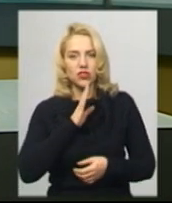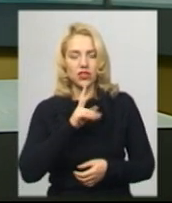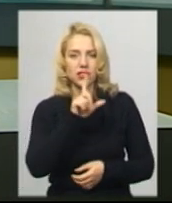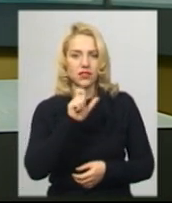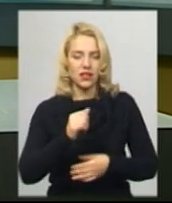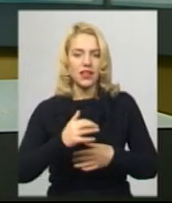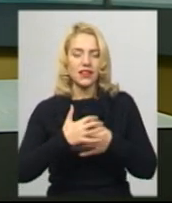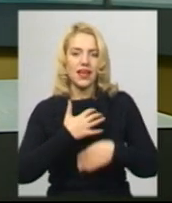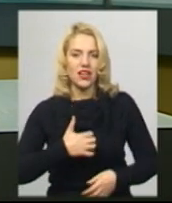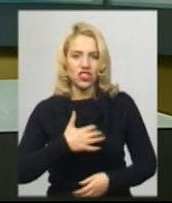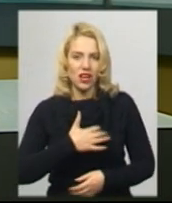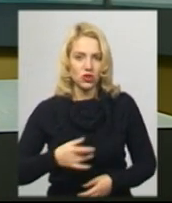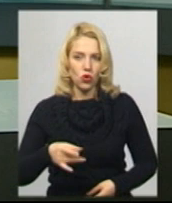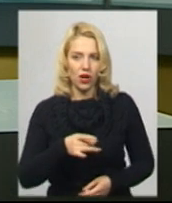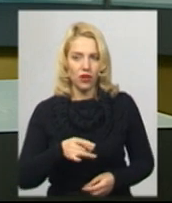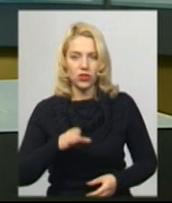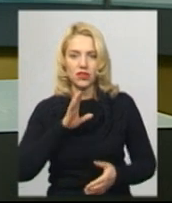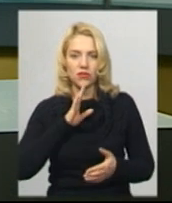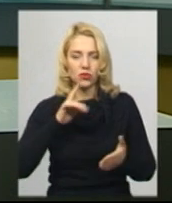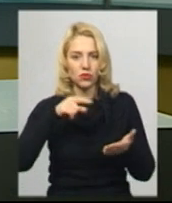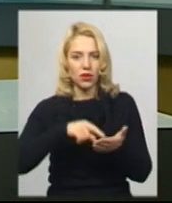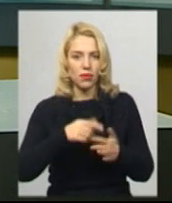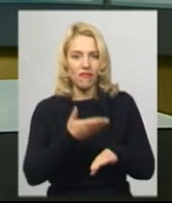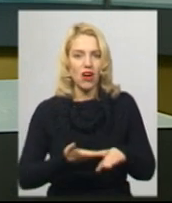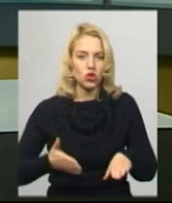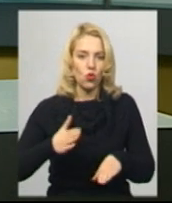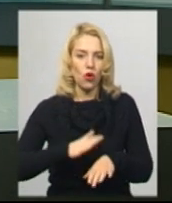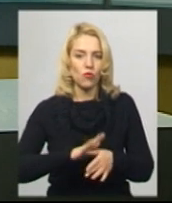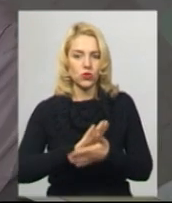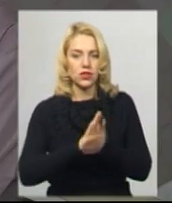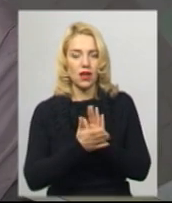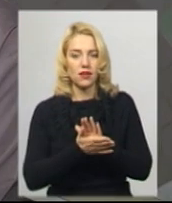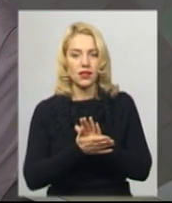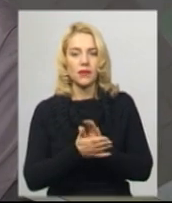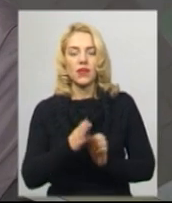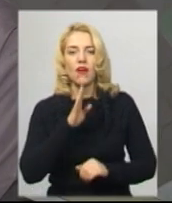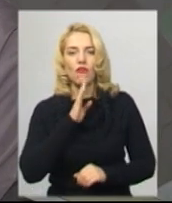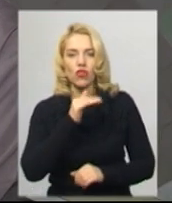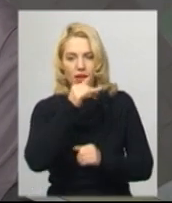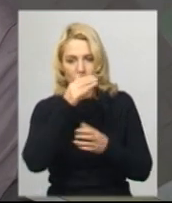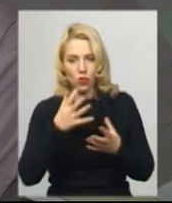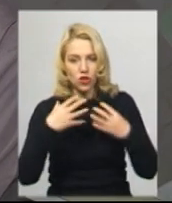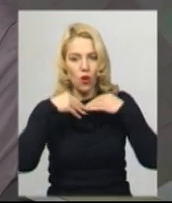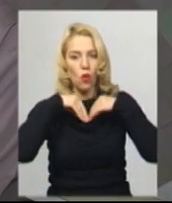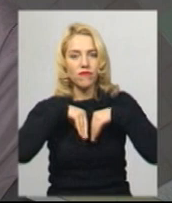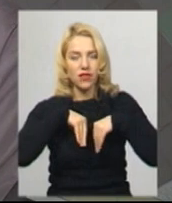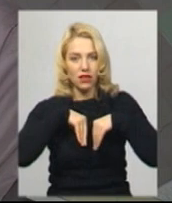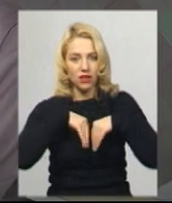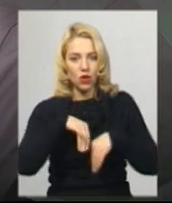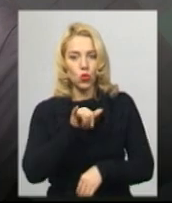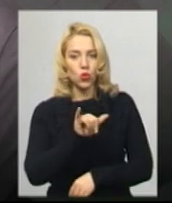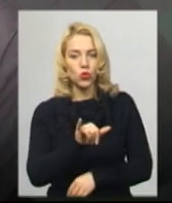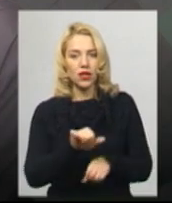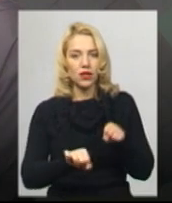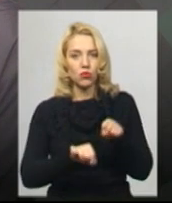району. До лікарні потрапила жінка у вкрай важкому стані. Вона не може ковтати, вона є